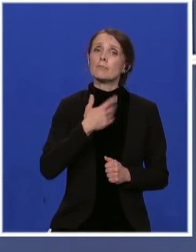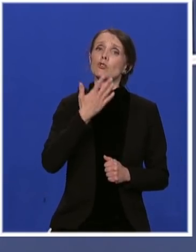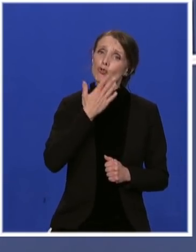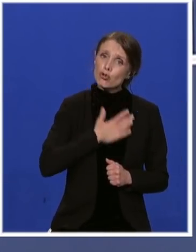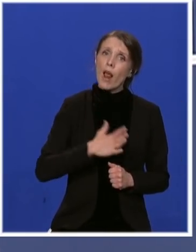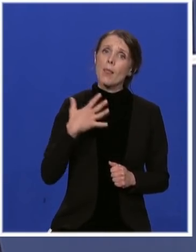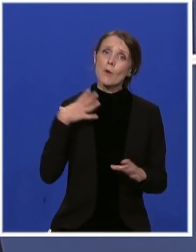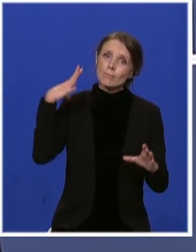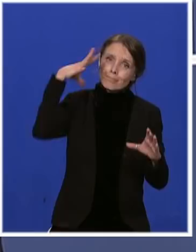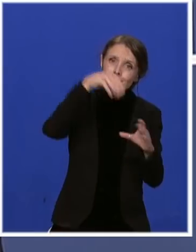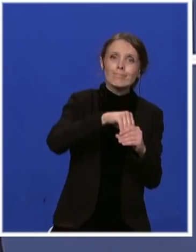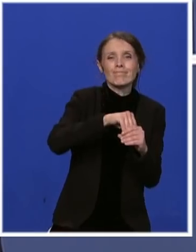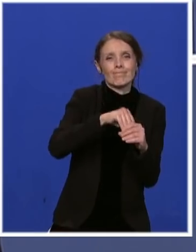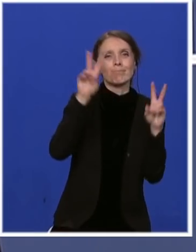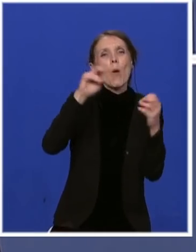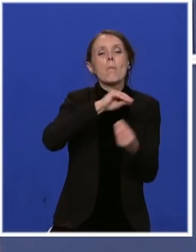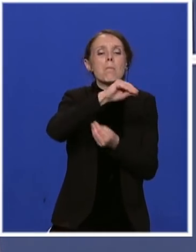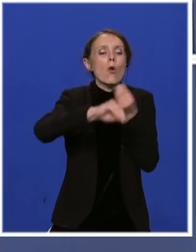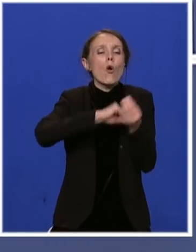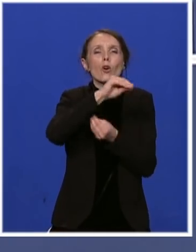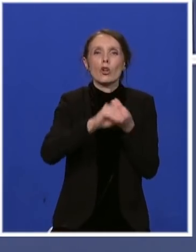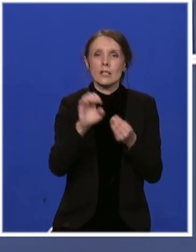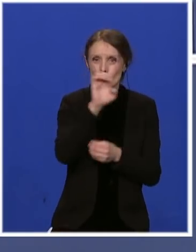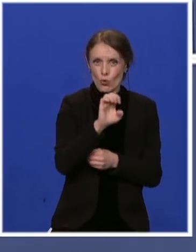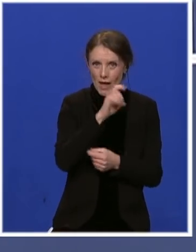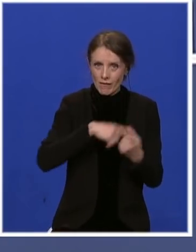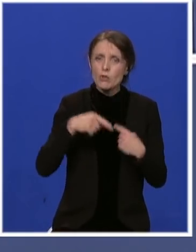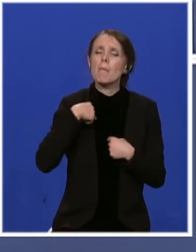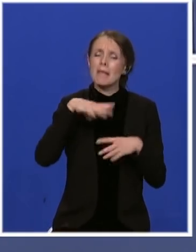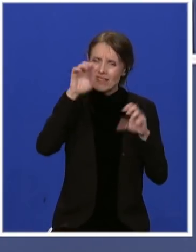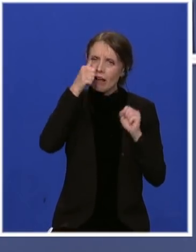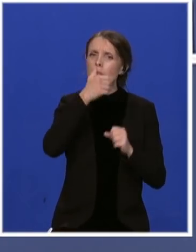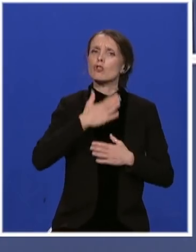porodici evropskih naroda razumevajući šta su naši zadaci uz molbu